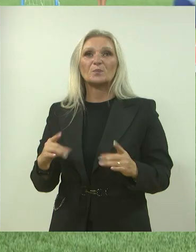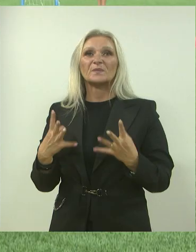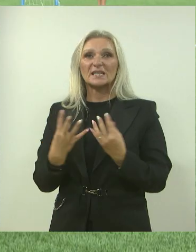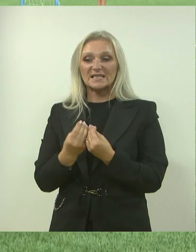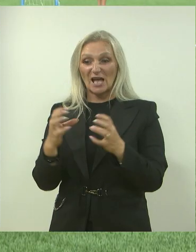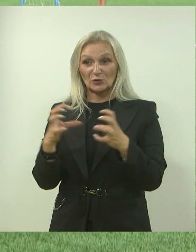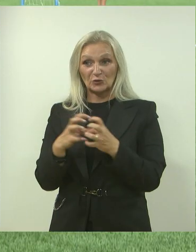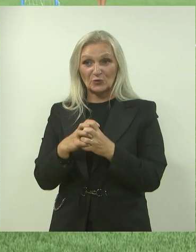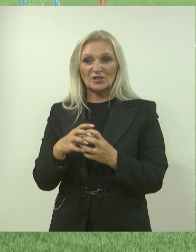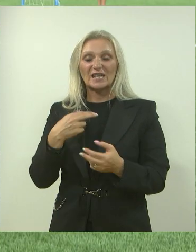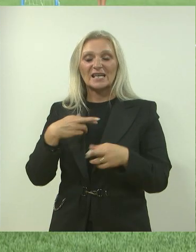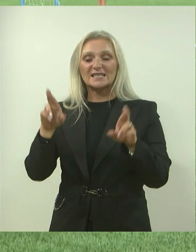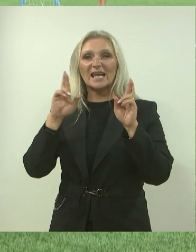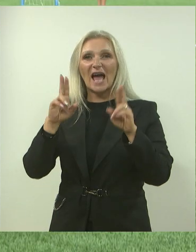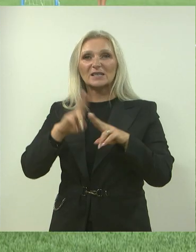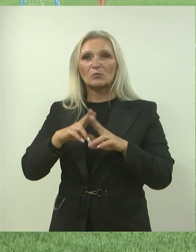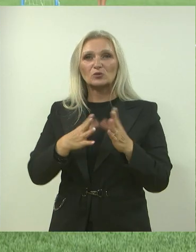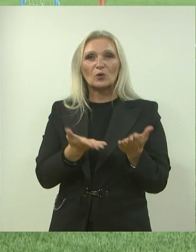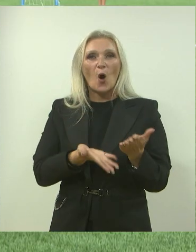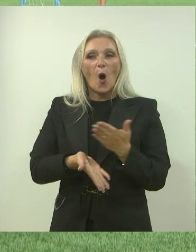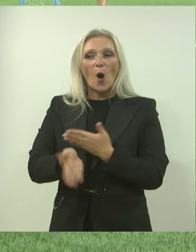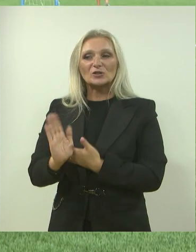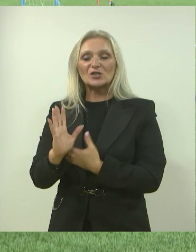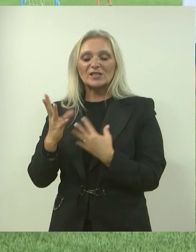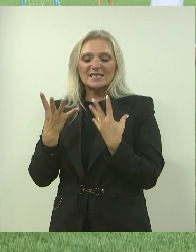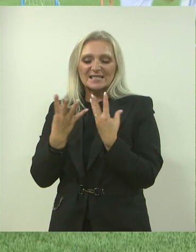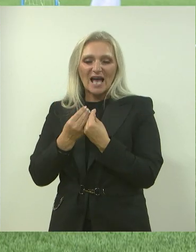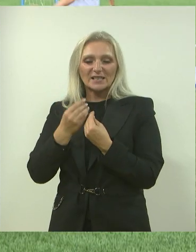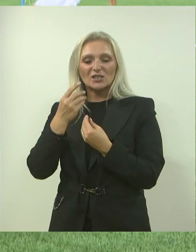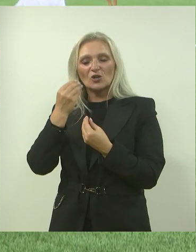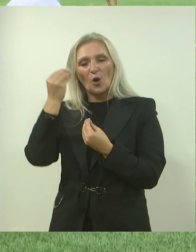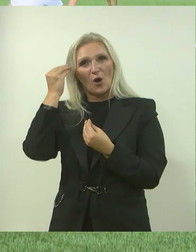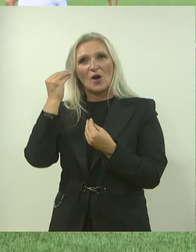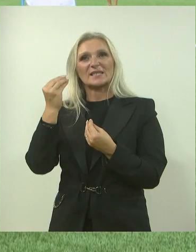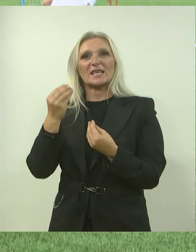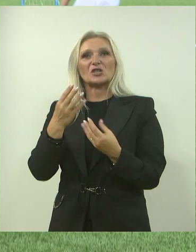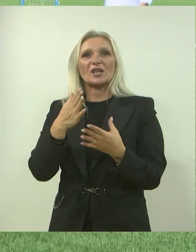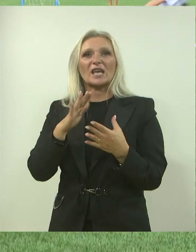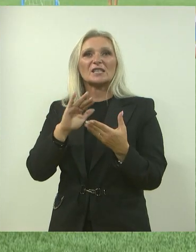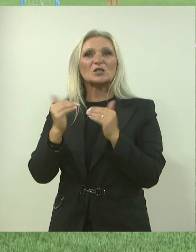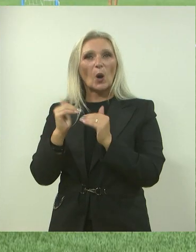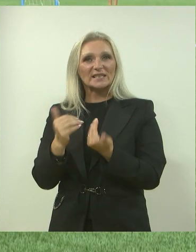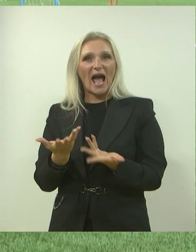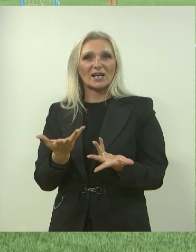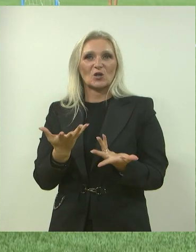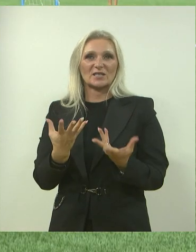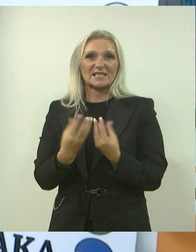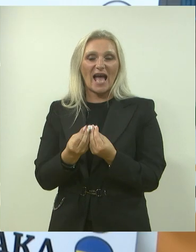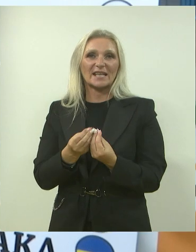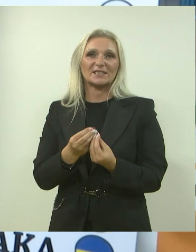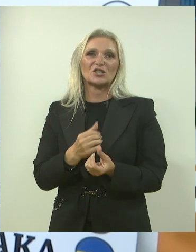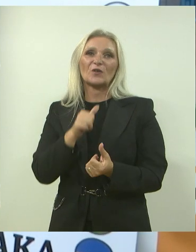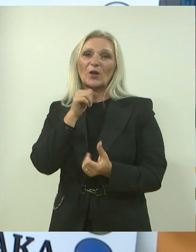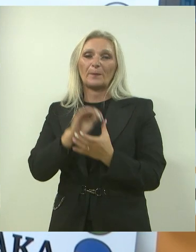ponijeti jednu poruku odavde zajedničko prijateljstvo, solidarnost i zajedništvo.